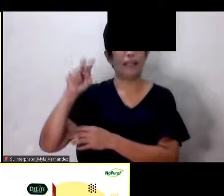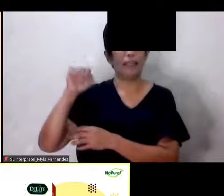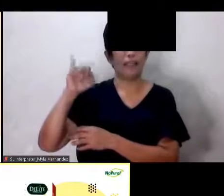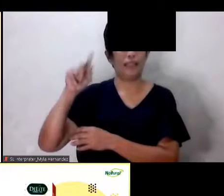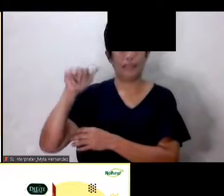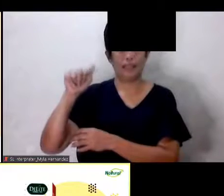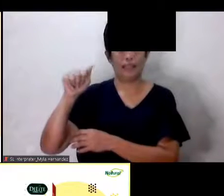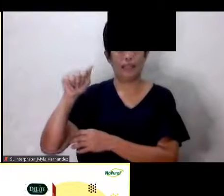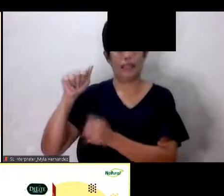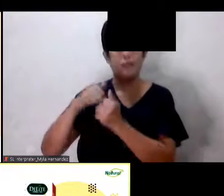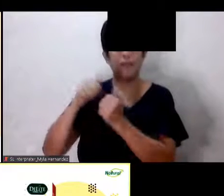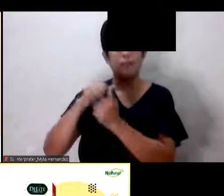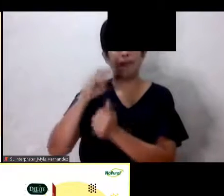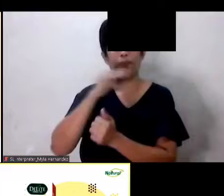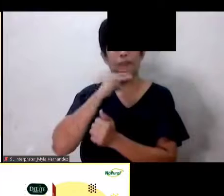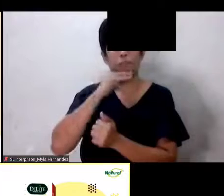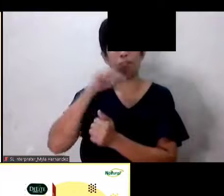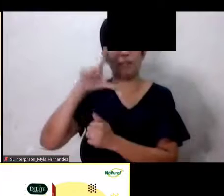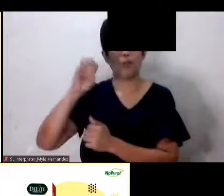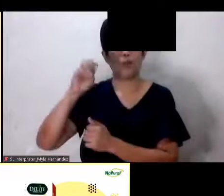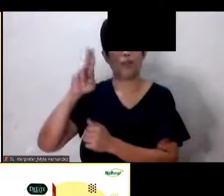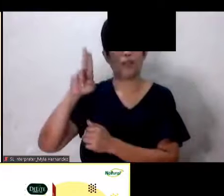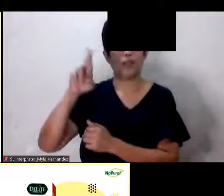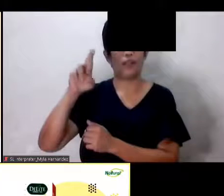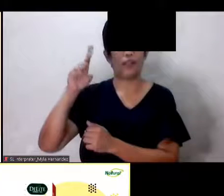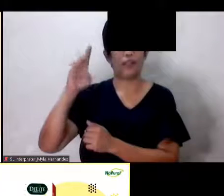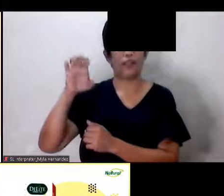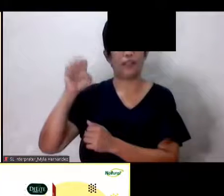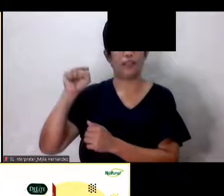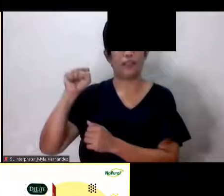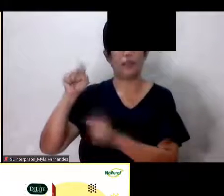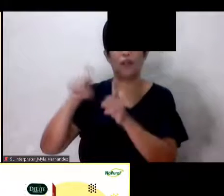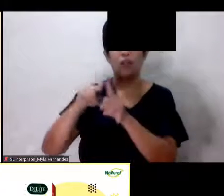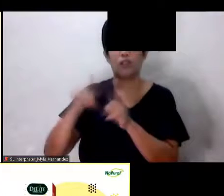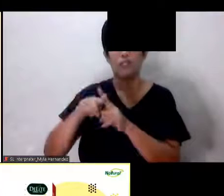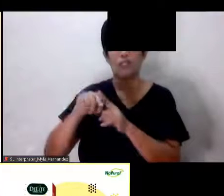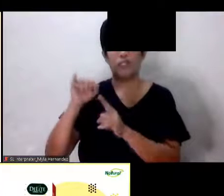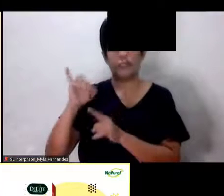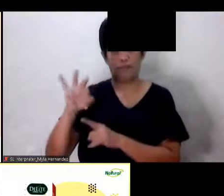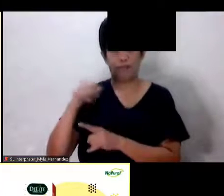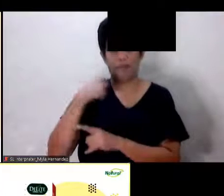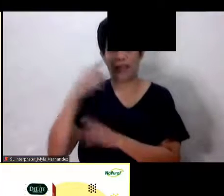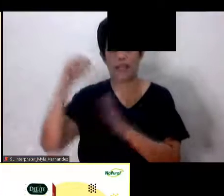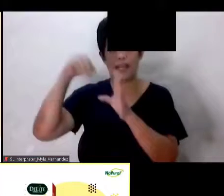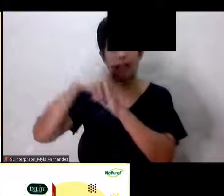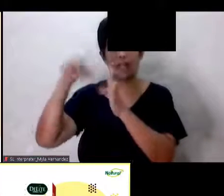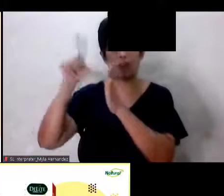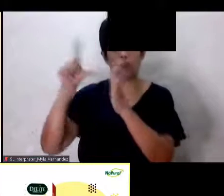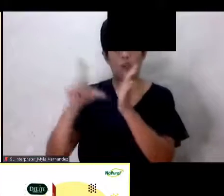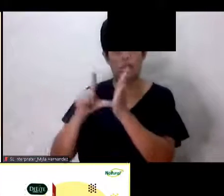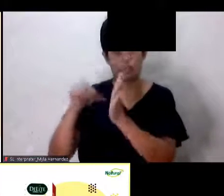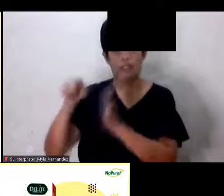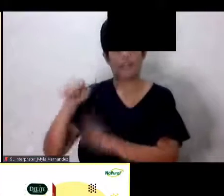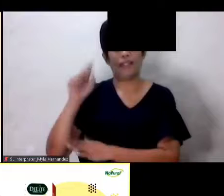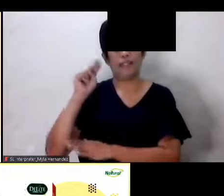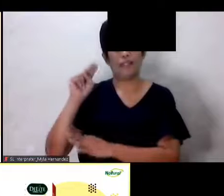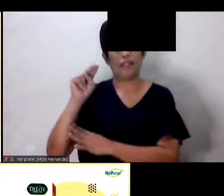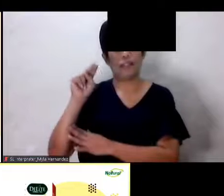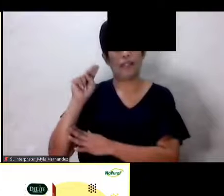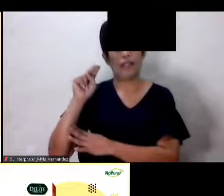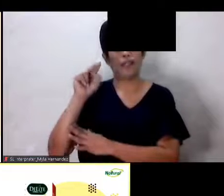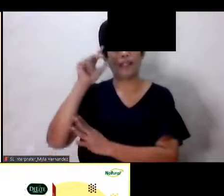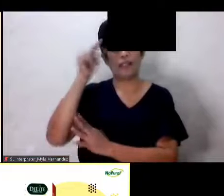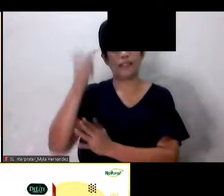Lourdes Yarta nakikinig rin po sa atin. Of course, kung sinabi na natin biyanan kailangan ko rin batiin si Feli Javier